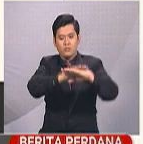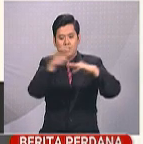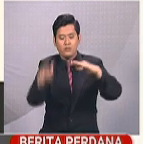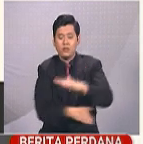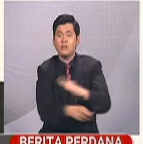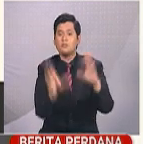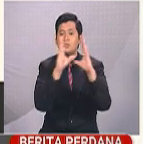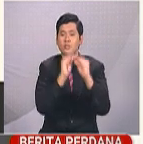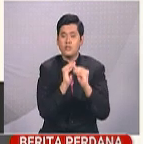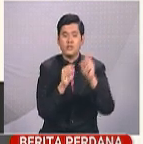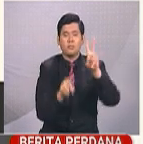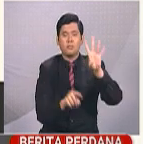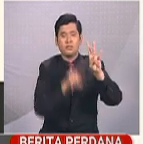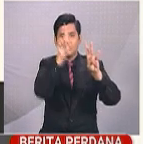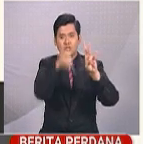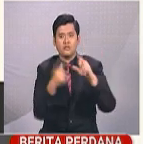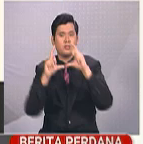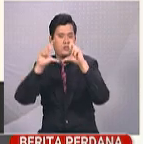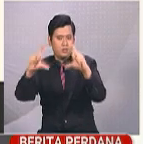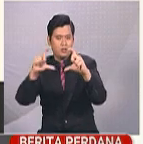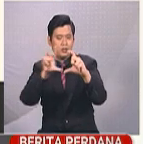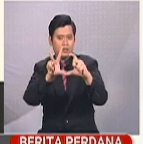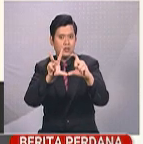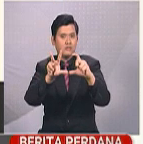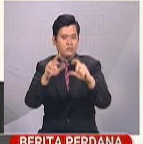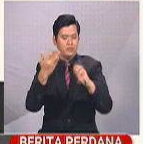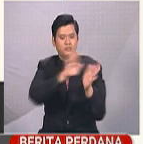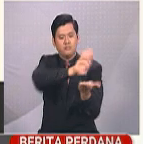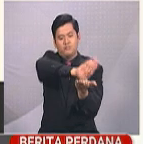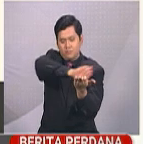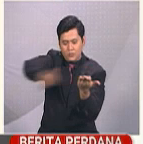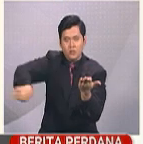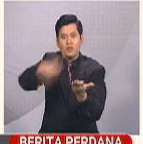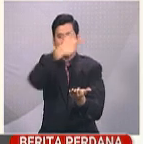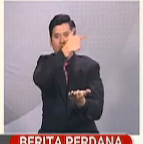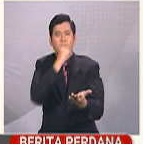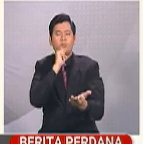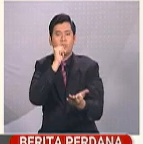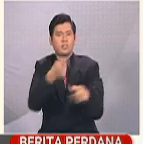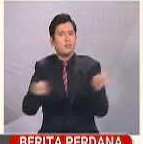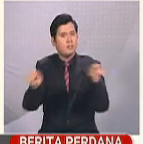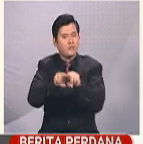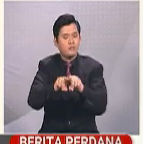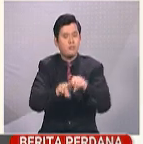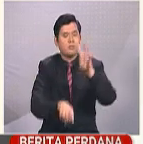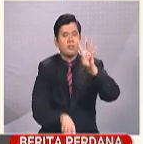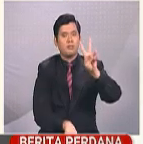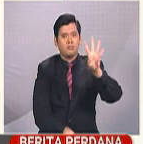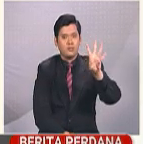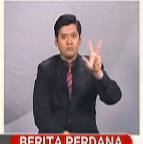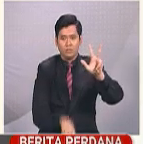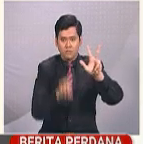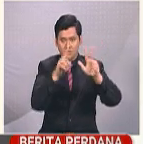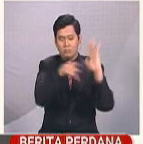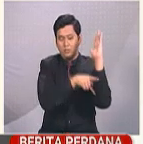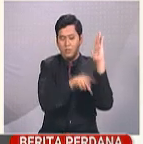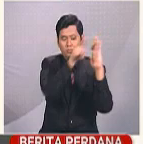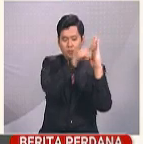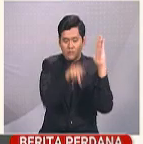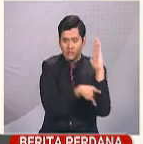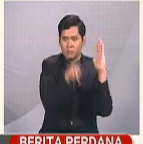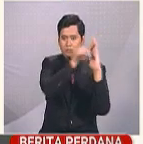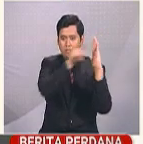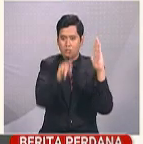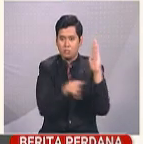Mesyuarat 27 kurungan 3 ditolak kerana ia tidak selari dengan perkara 43 Perlembagaan Persekutuan.